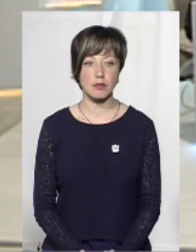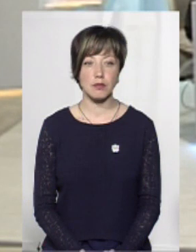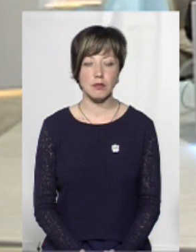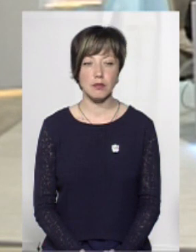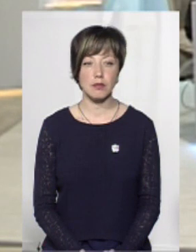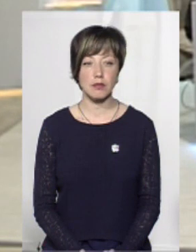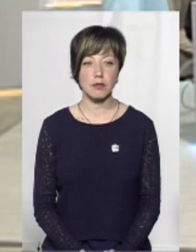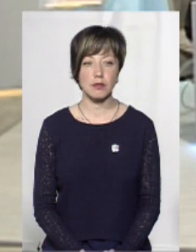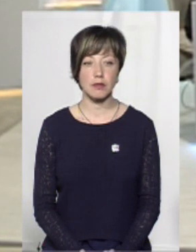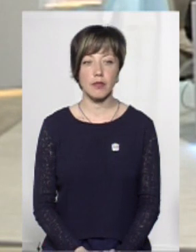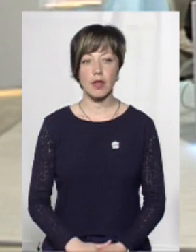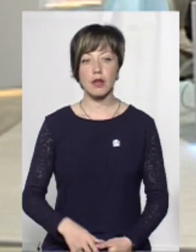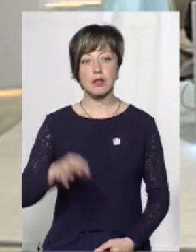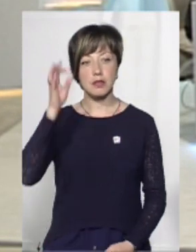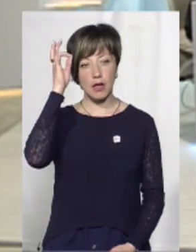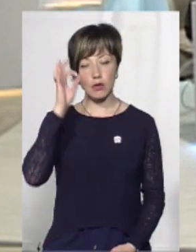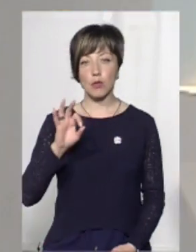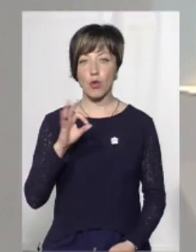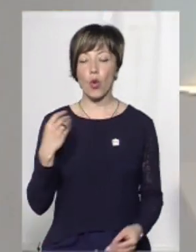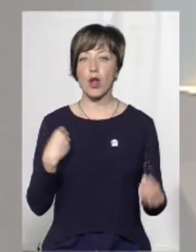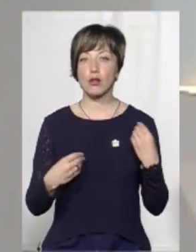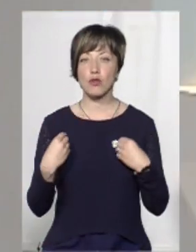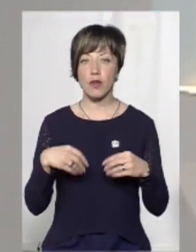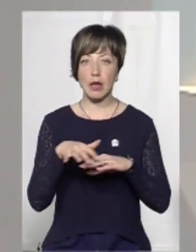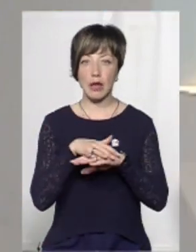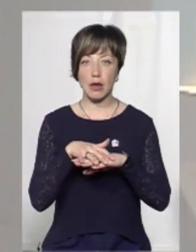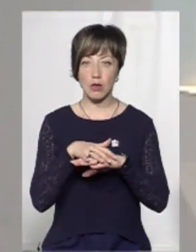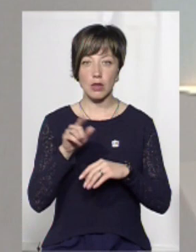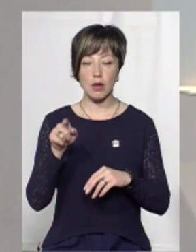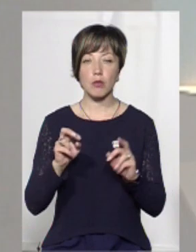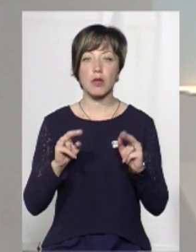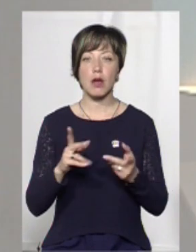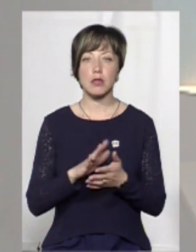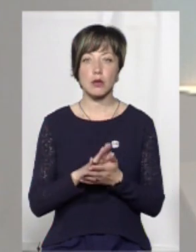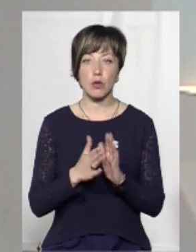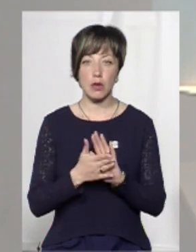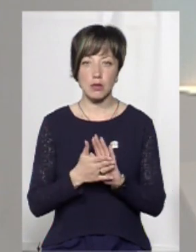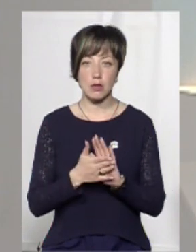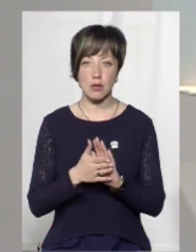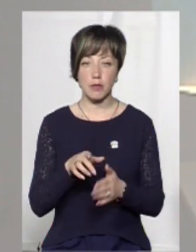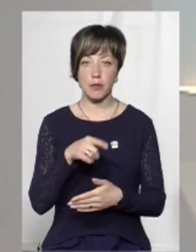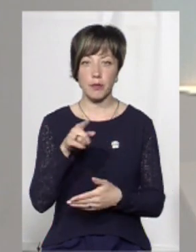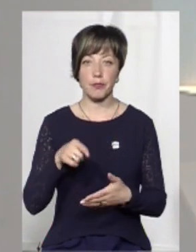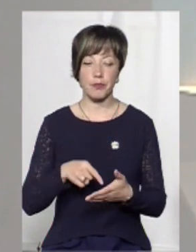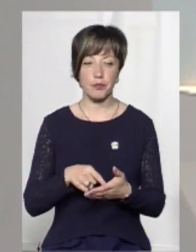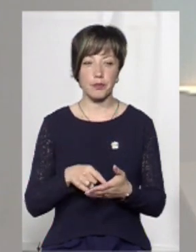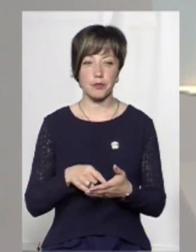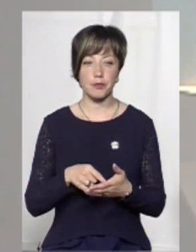згадували про речовий ринок. Там як ситуація? Ну,